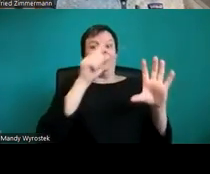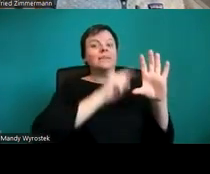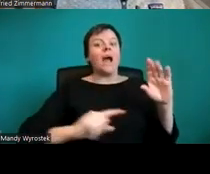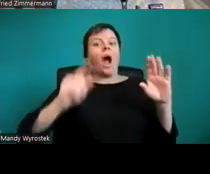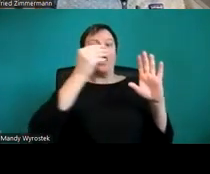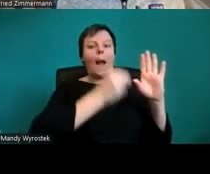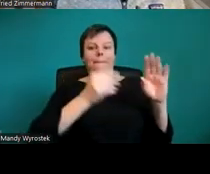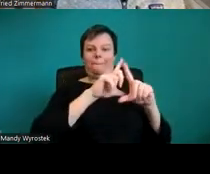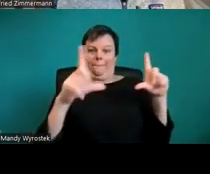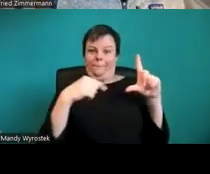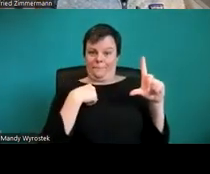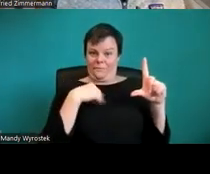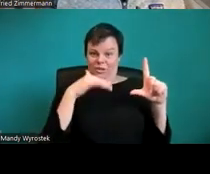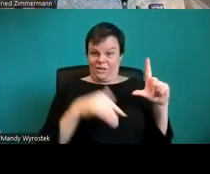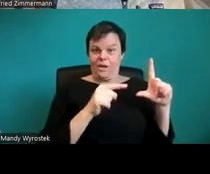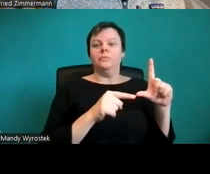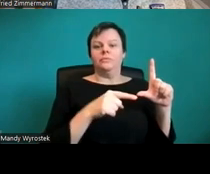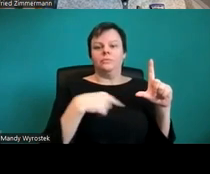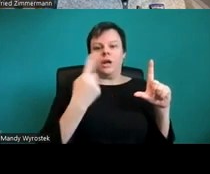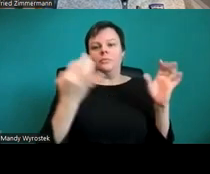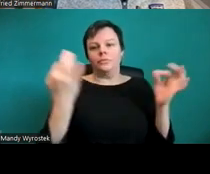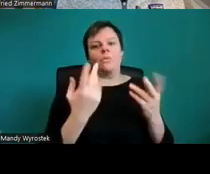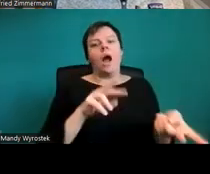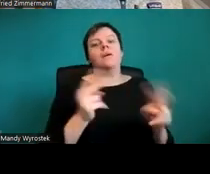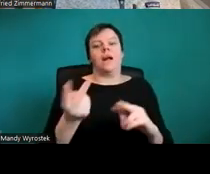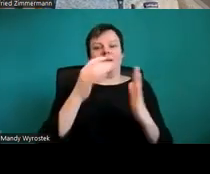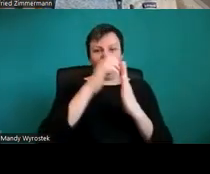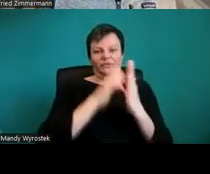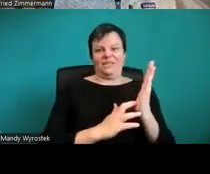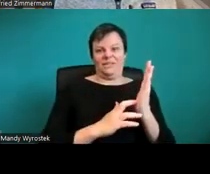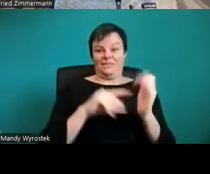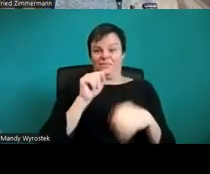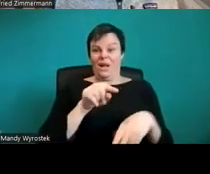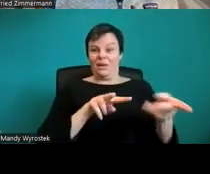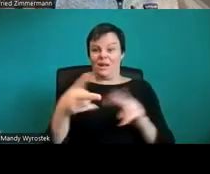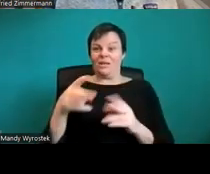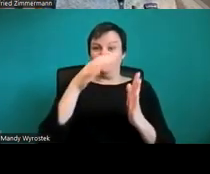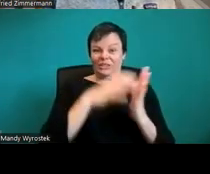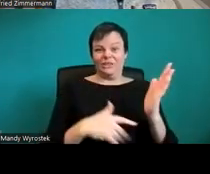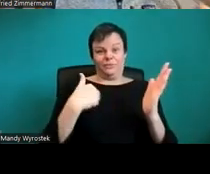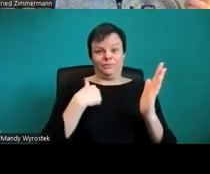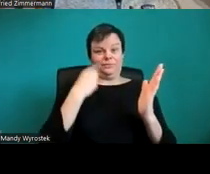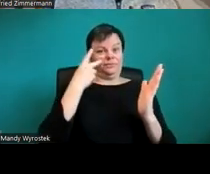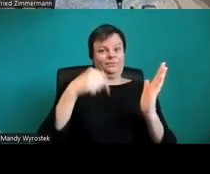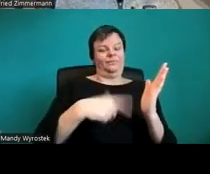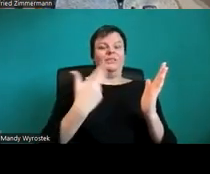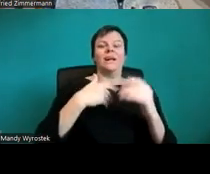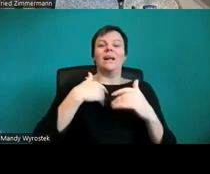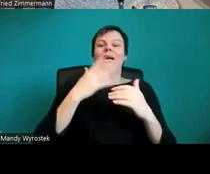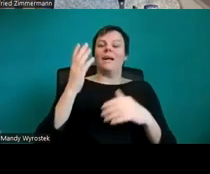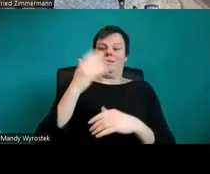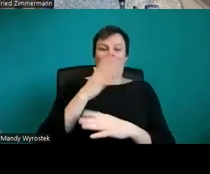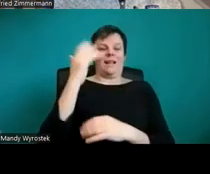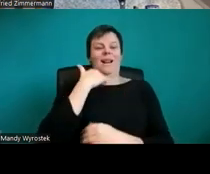Diesen Alternativtext sehe ich hier in dieser Lesereihenfolgeliste. Das heißt, ich habe im Prinzip drei